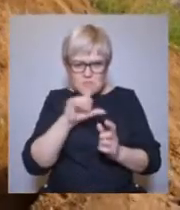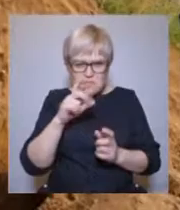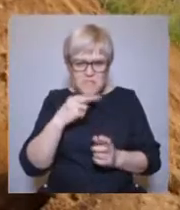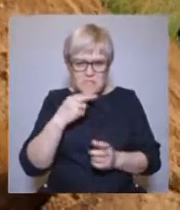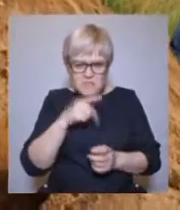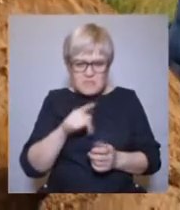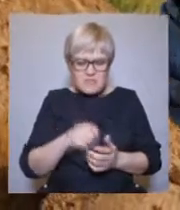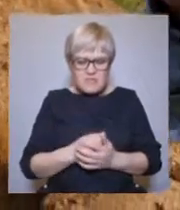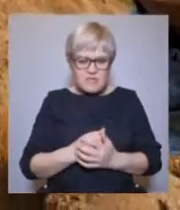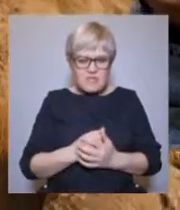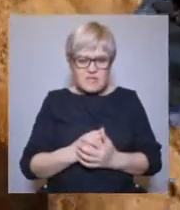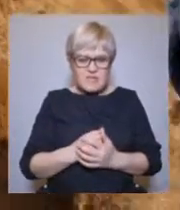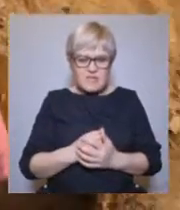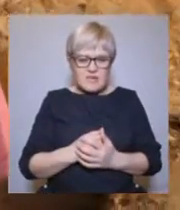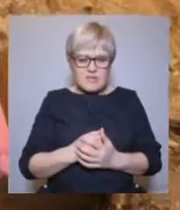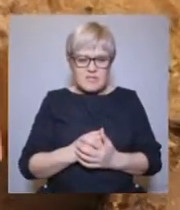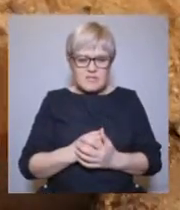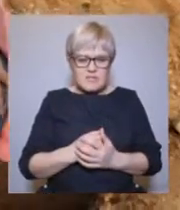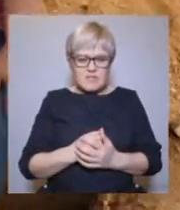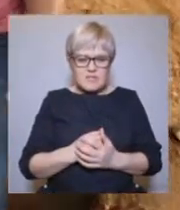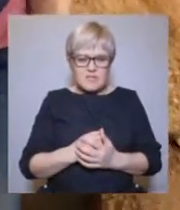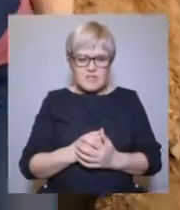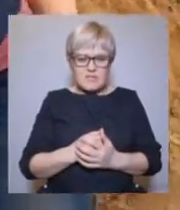Вот современный-то слой серый.